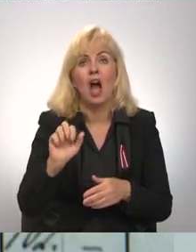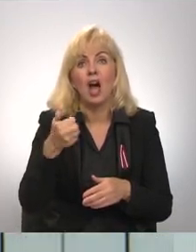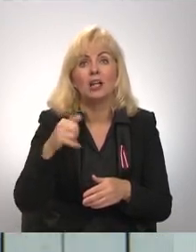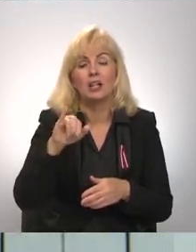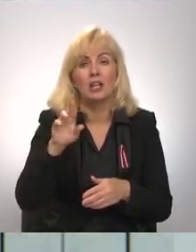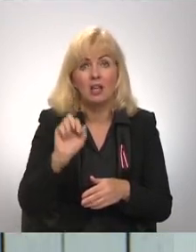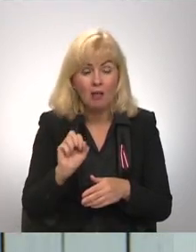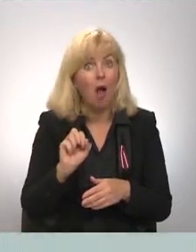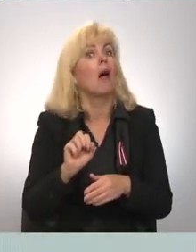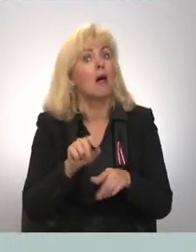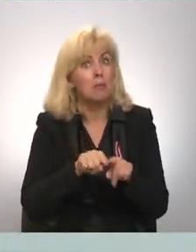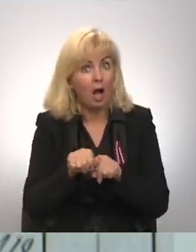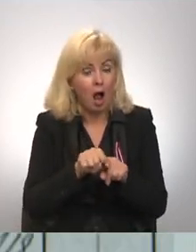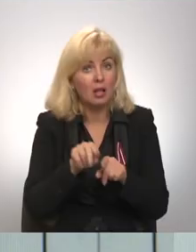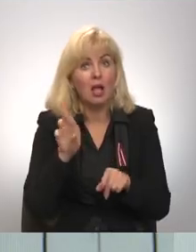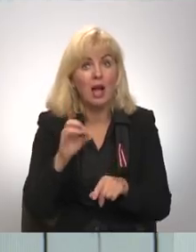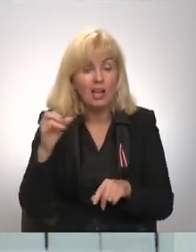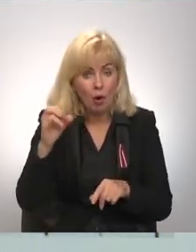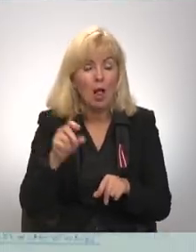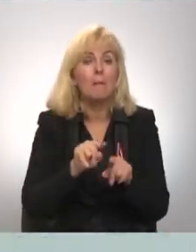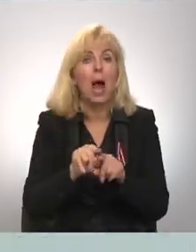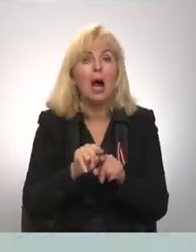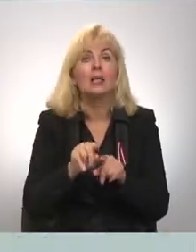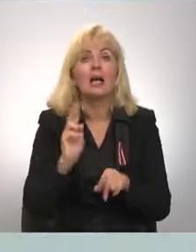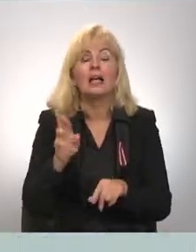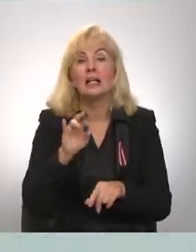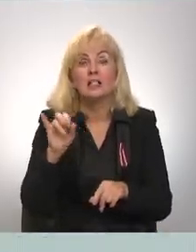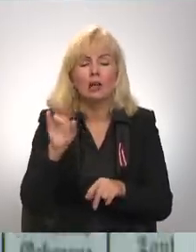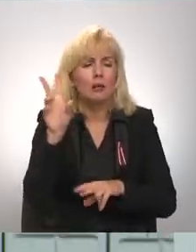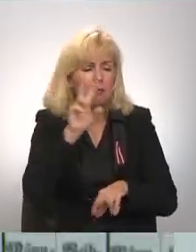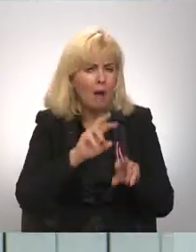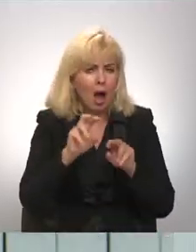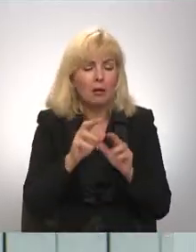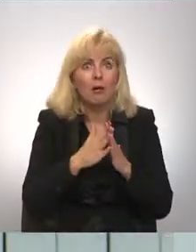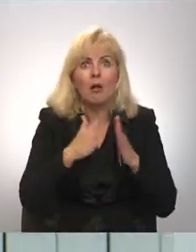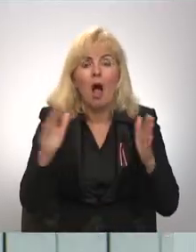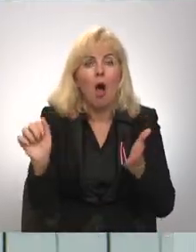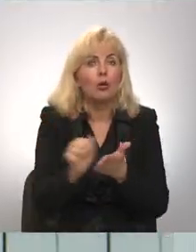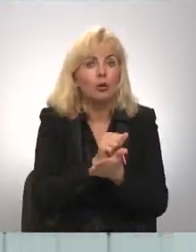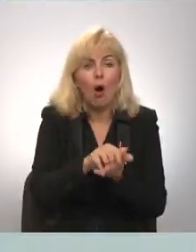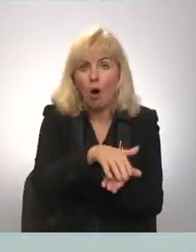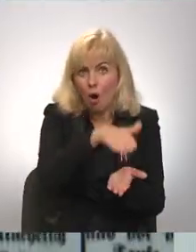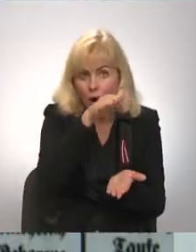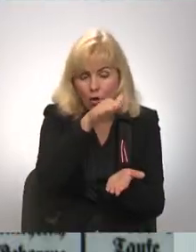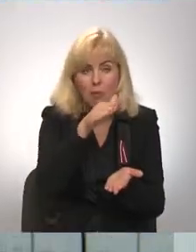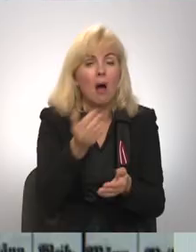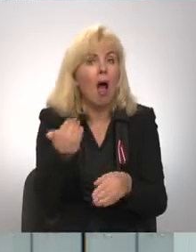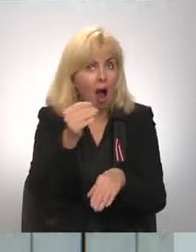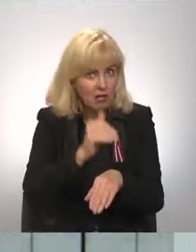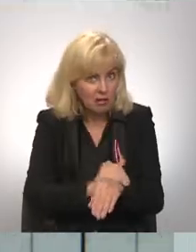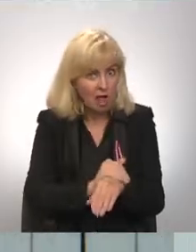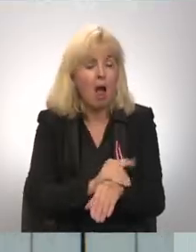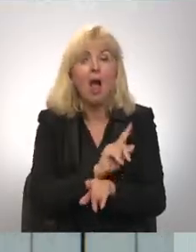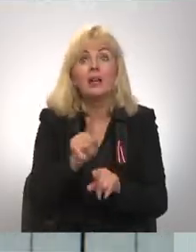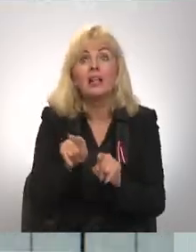Brālis Reinhalds, māsa Kristīne. Izskatot milzīgu apjomu dokumentu, īvete atklāja, ka Reinhalds Blaksonas